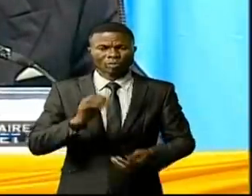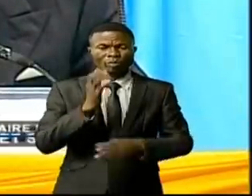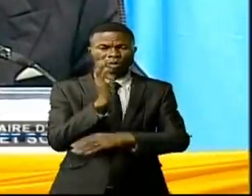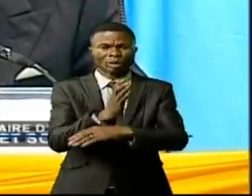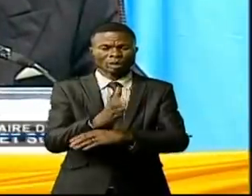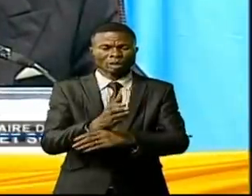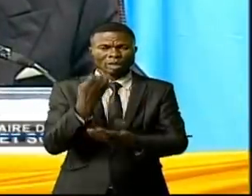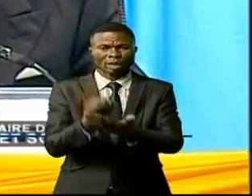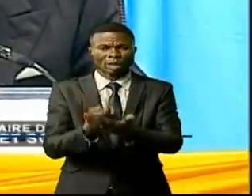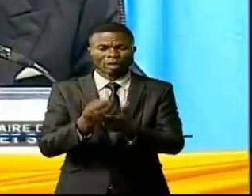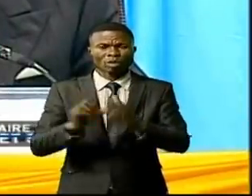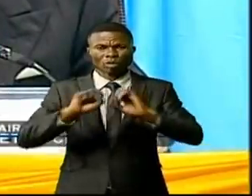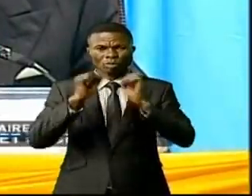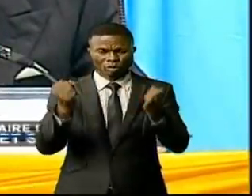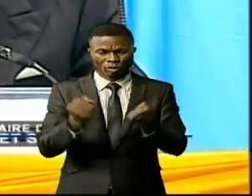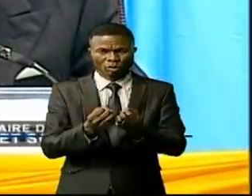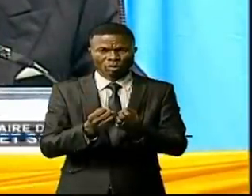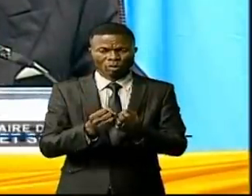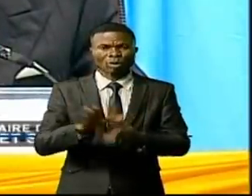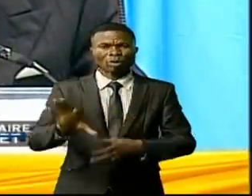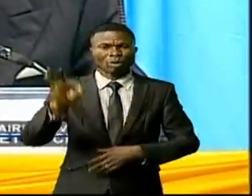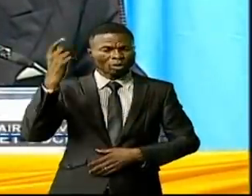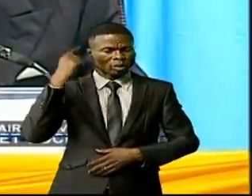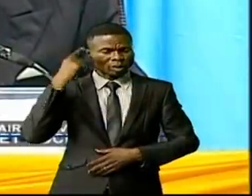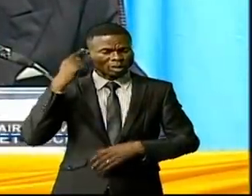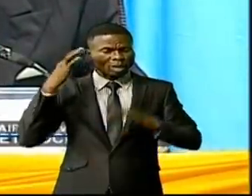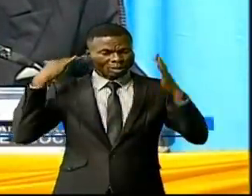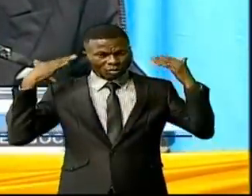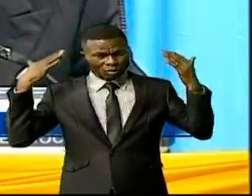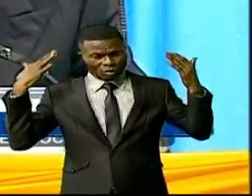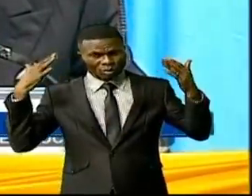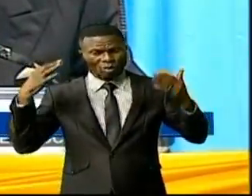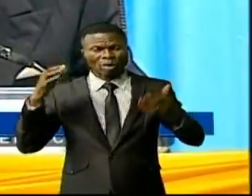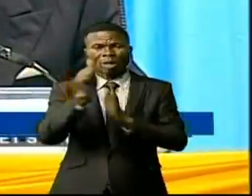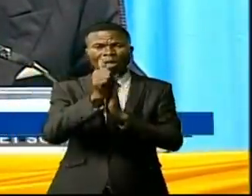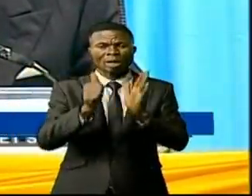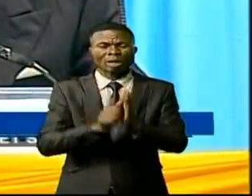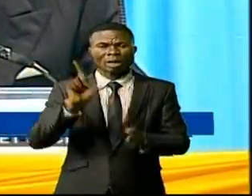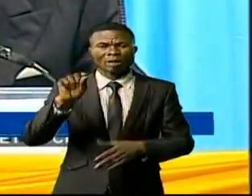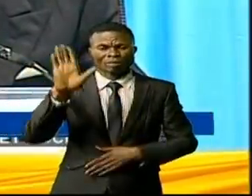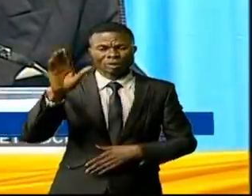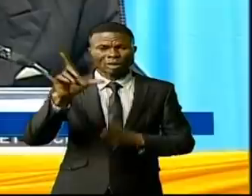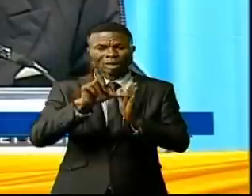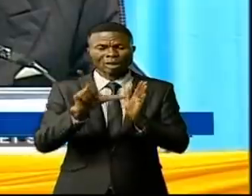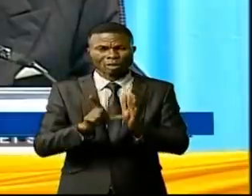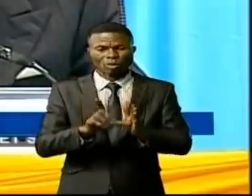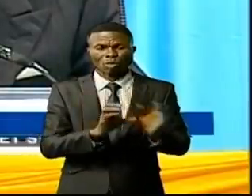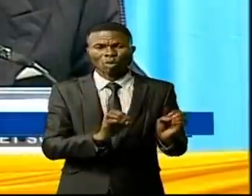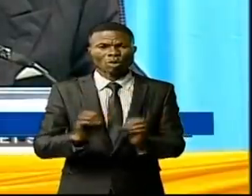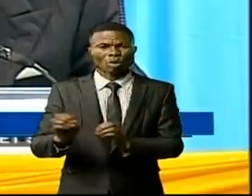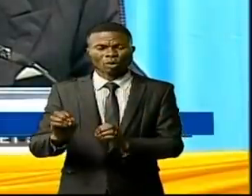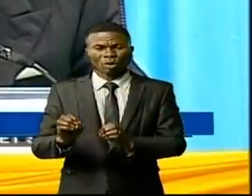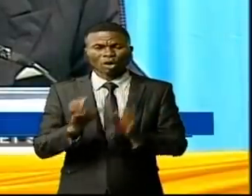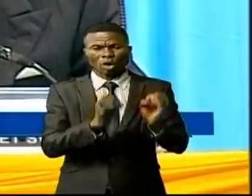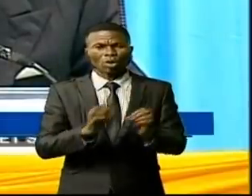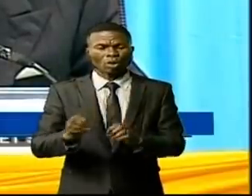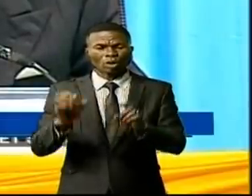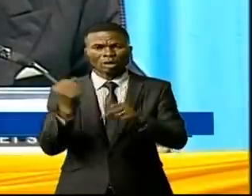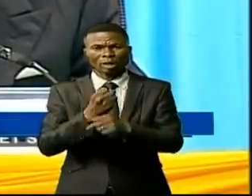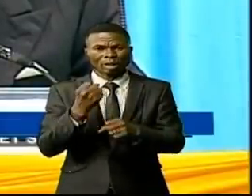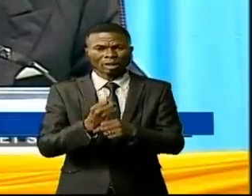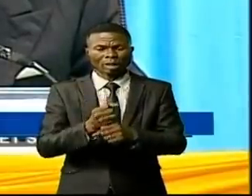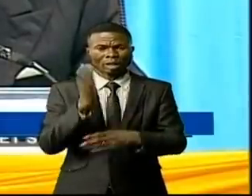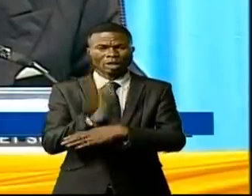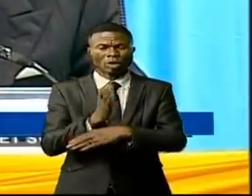économique et social a de nouveau été saisi par voie de pétition conformément à l'article 25 de la loi organique portant organisation et fonctionnement du